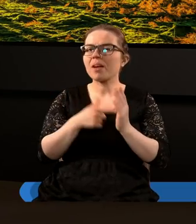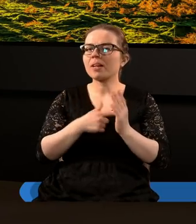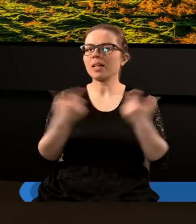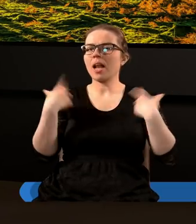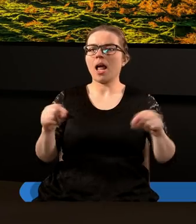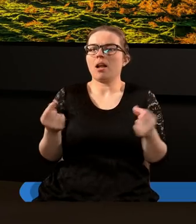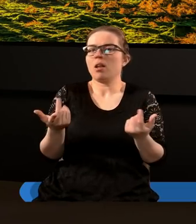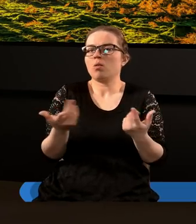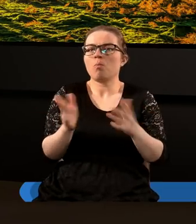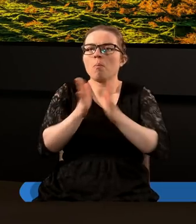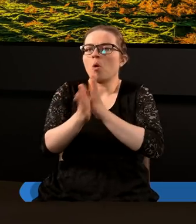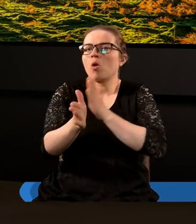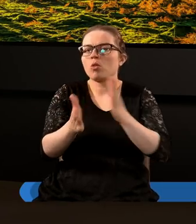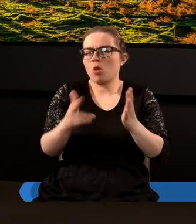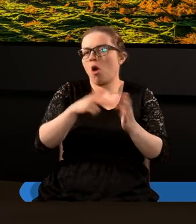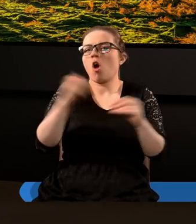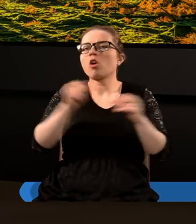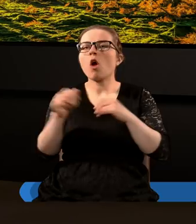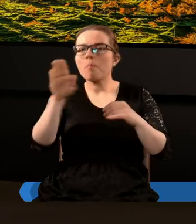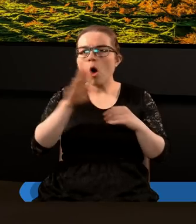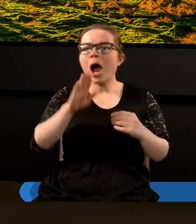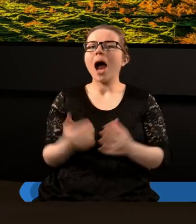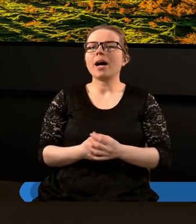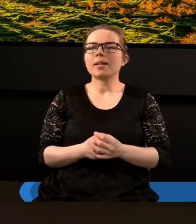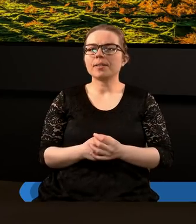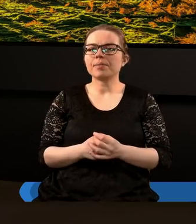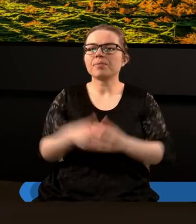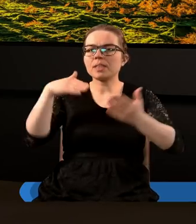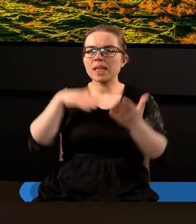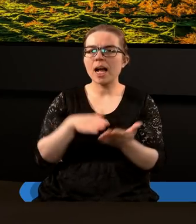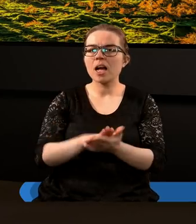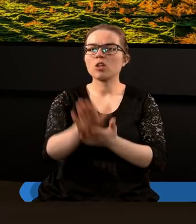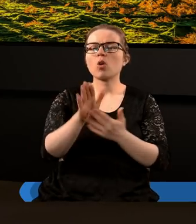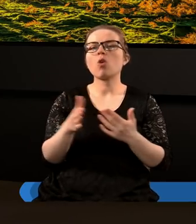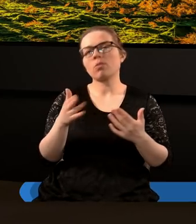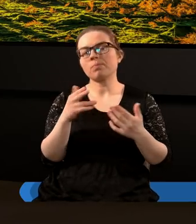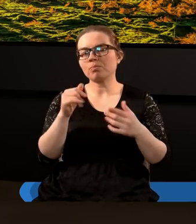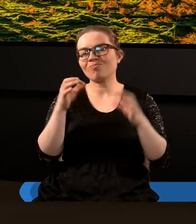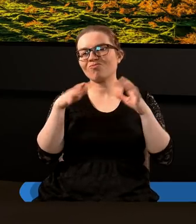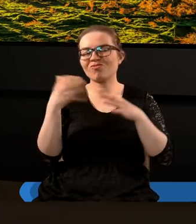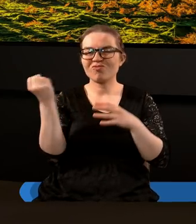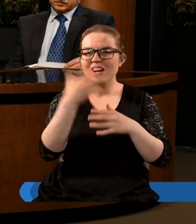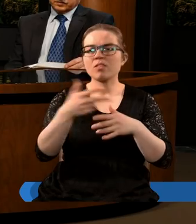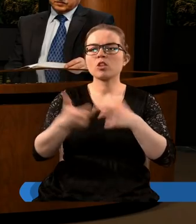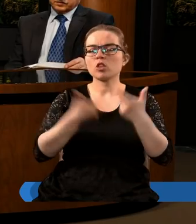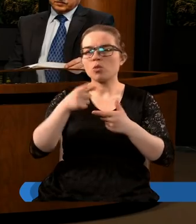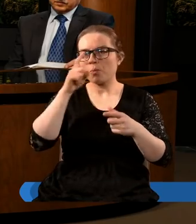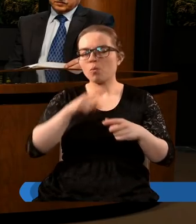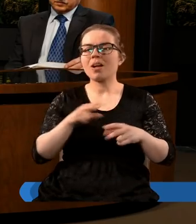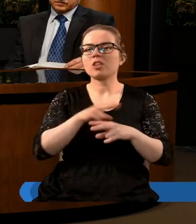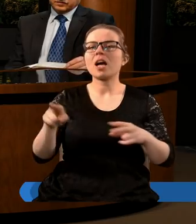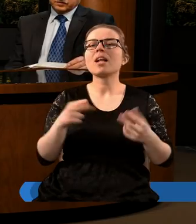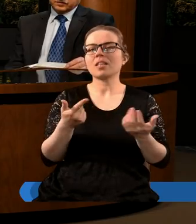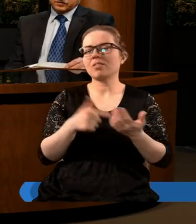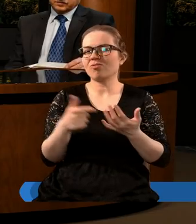po prostu odszedł od Pana Boga, zaczął uprawiać nierząd. I Bóg używa bardzo brutalnych